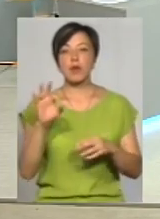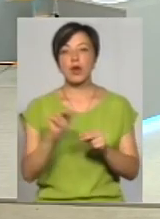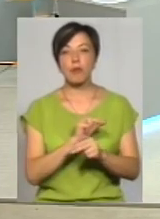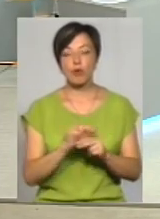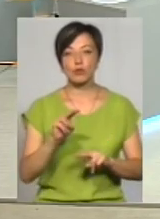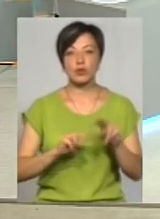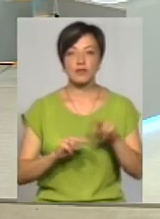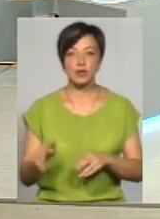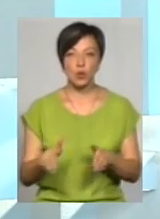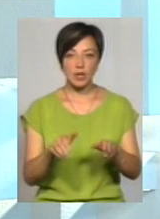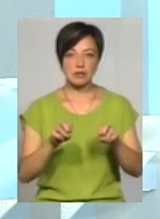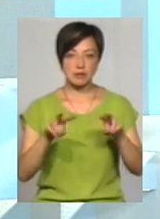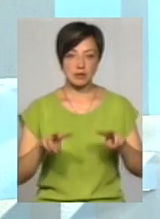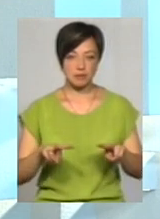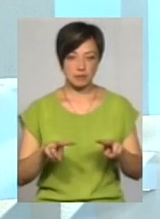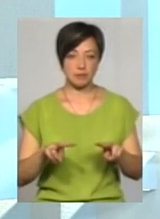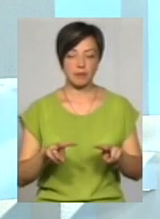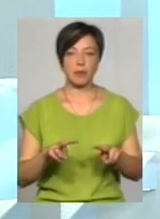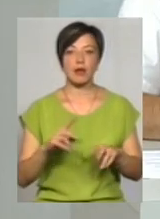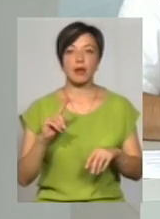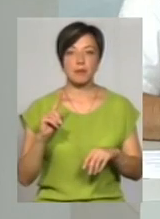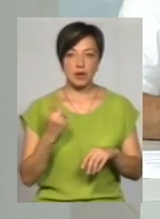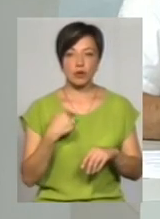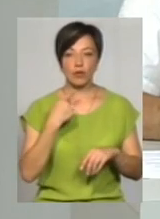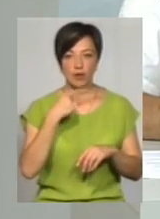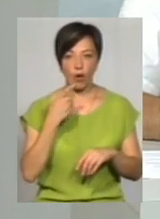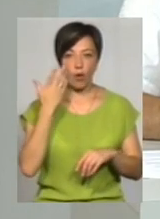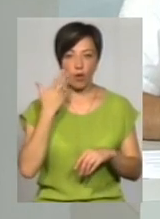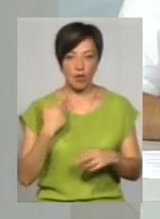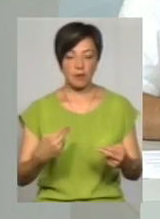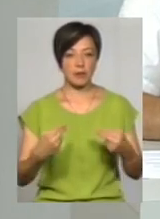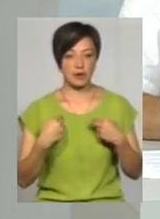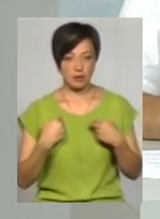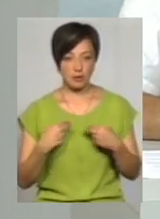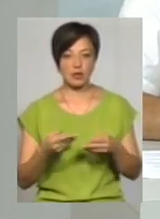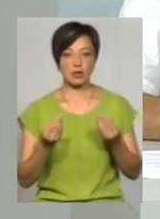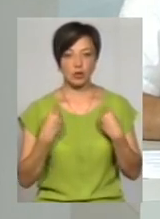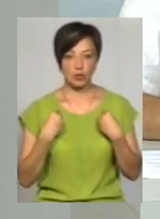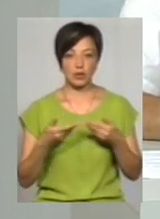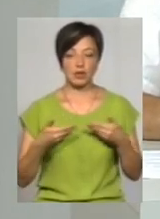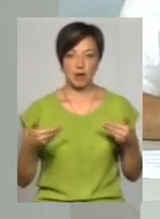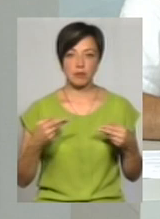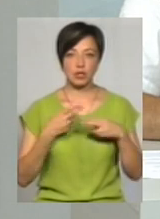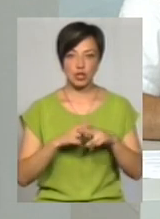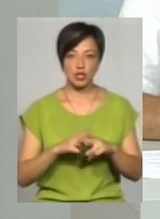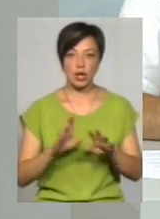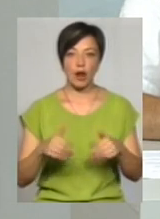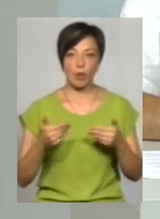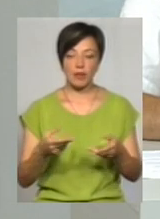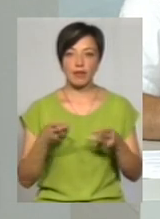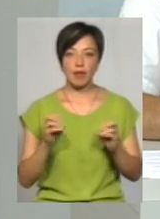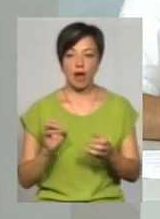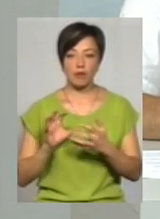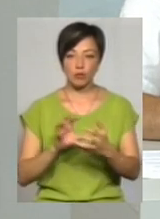будівництво доріг спеціальних? Перший, я тільки говорив, що коли вони до нас приїдуть, вони нададуть нам технічні рекомендації, де